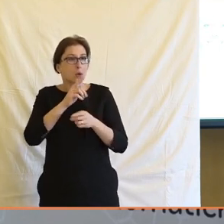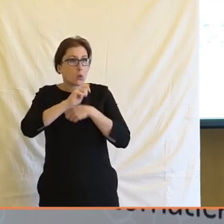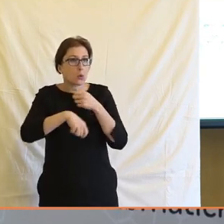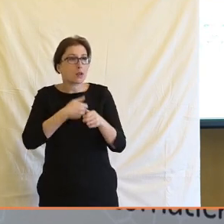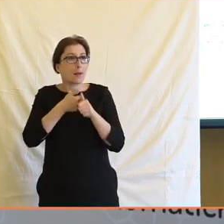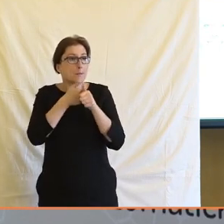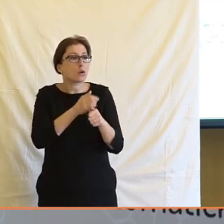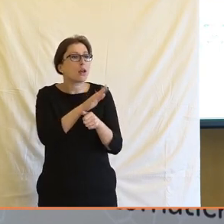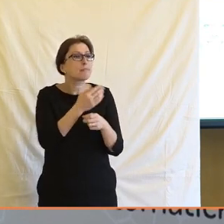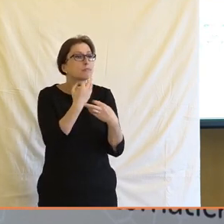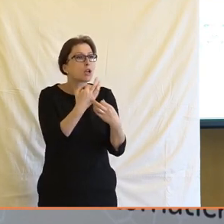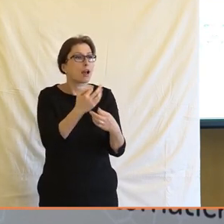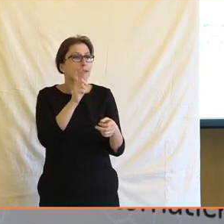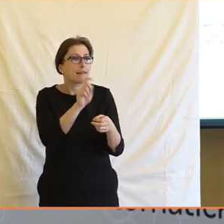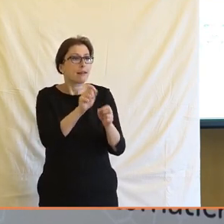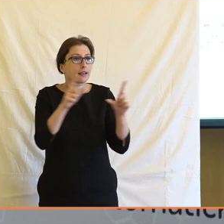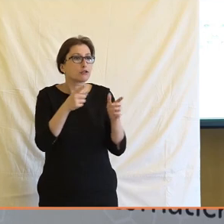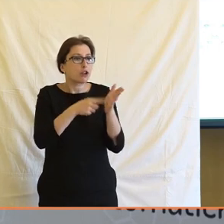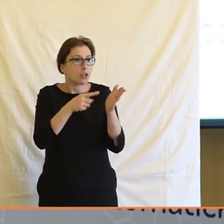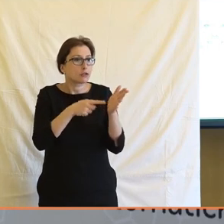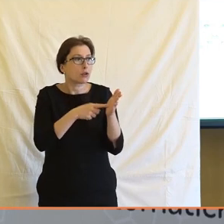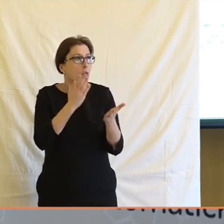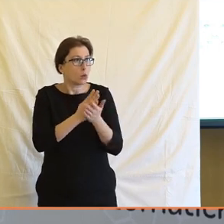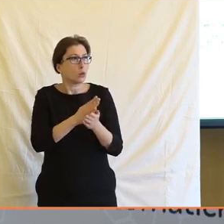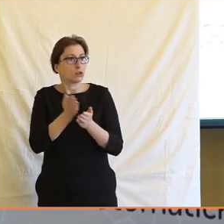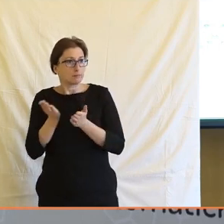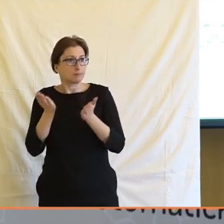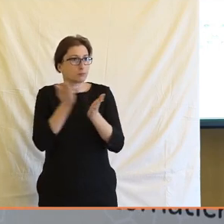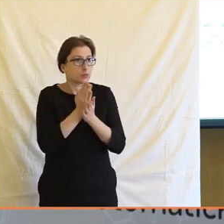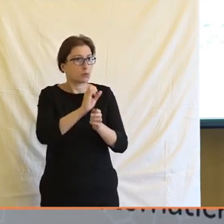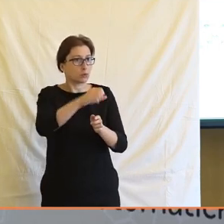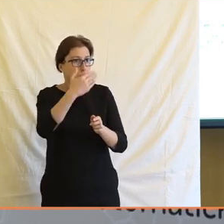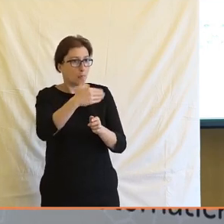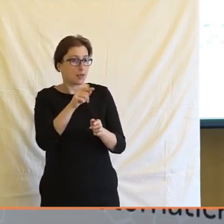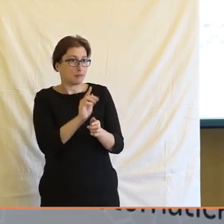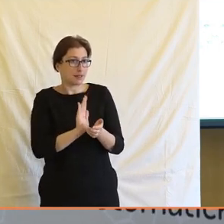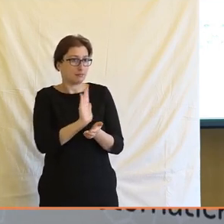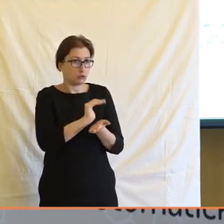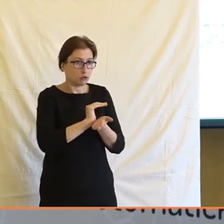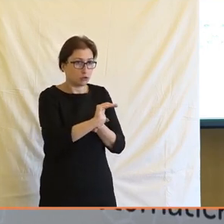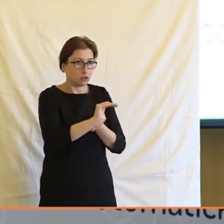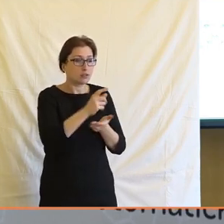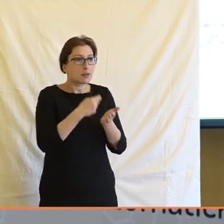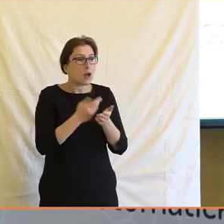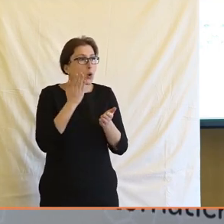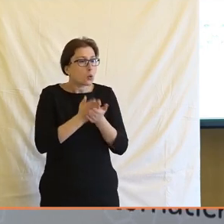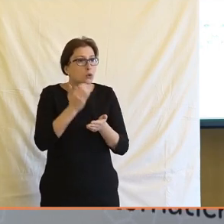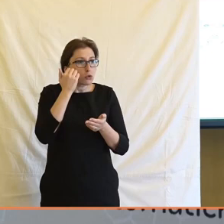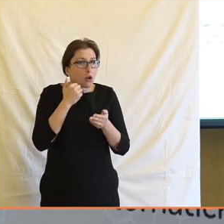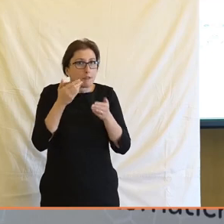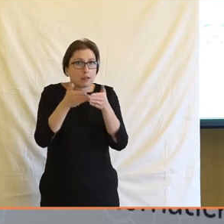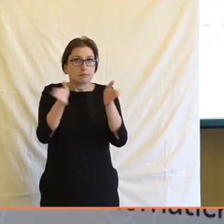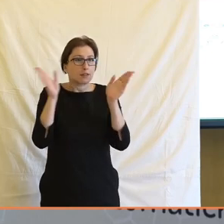kliku nebo na základě čtenosti nebo na základě komentovatelnosti, tak nám vlastně z toho